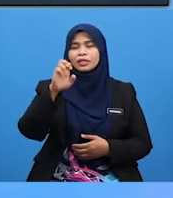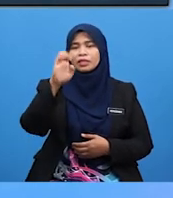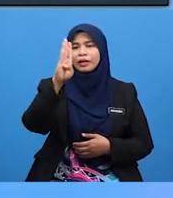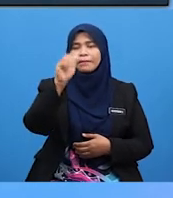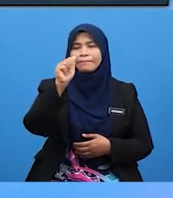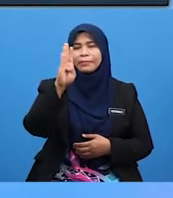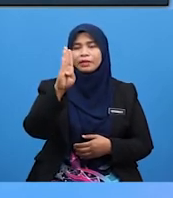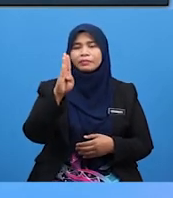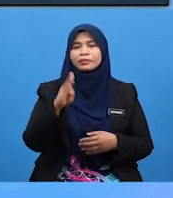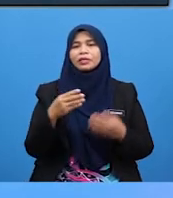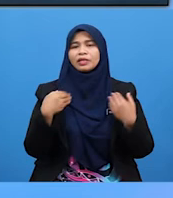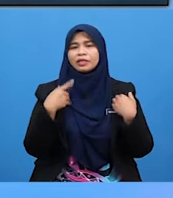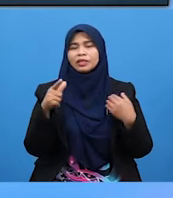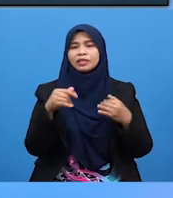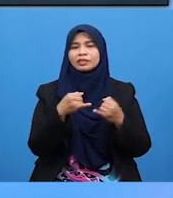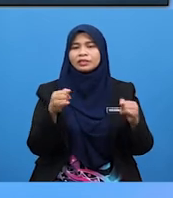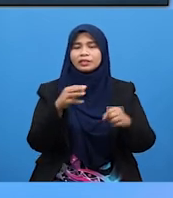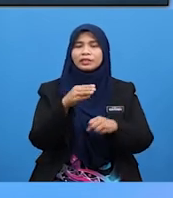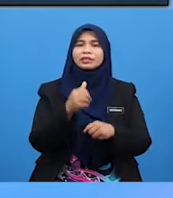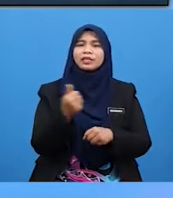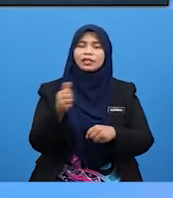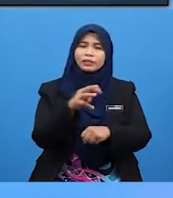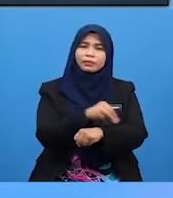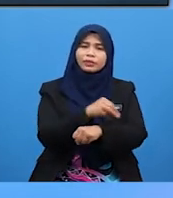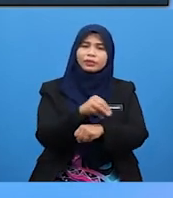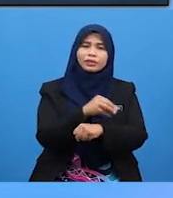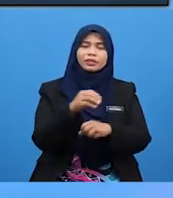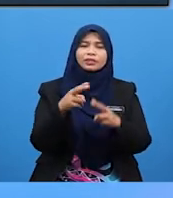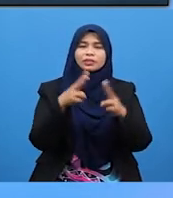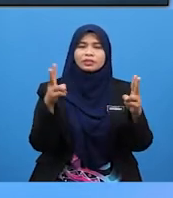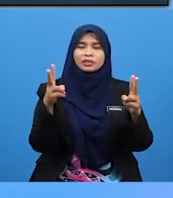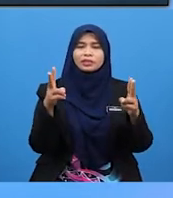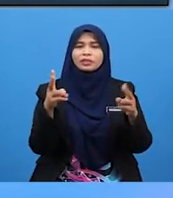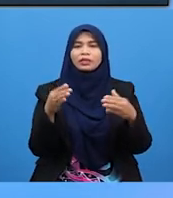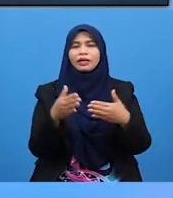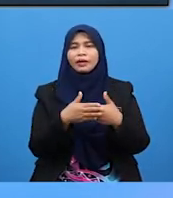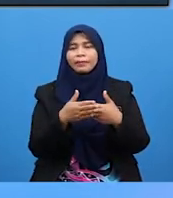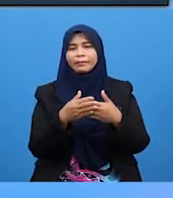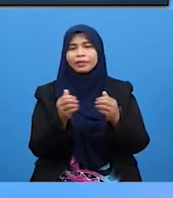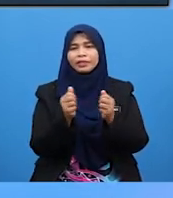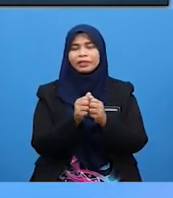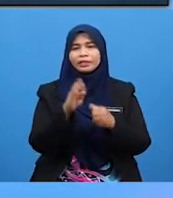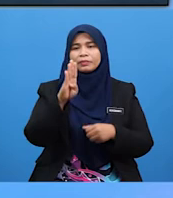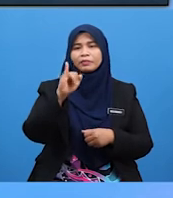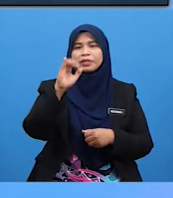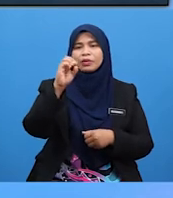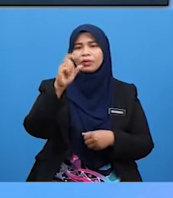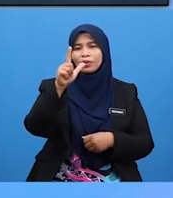Merupakan Sejenis Alat muzik Yang sangat Mirip Dengan Biola